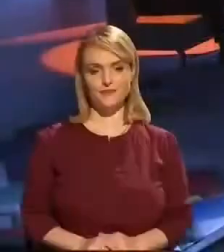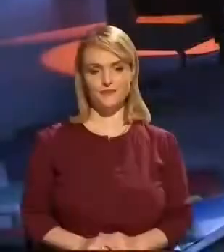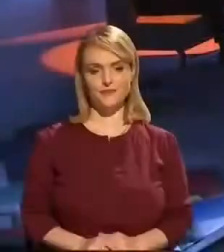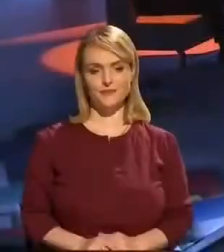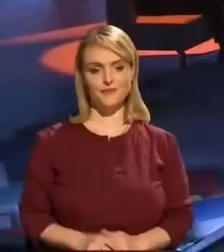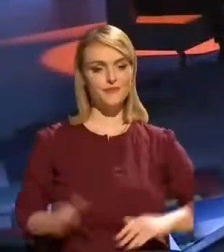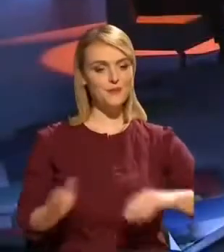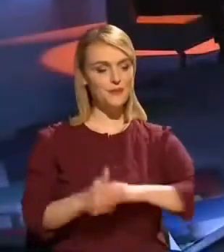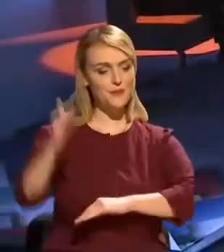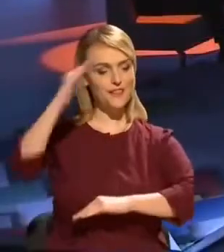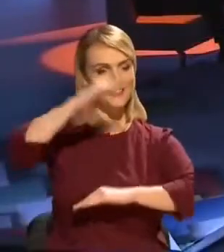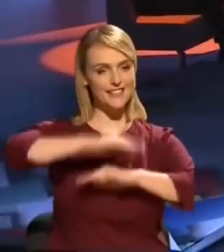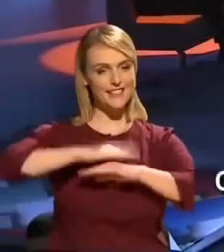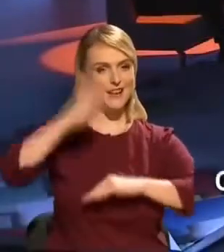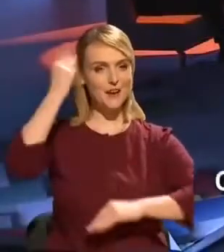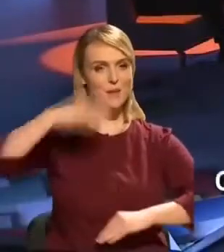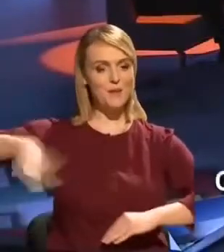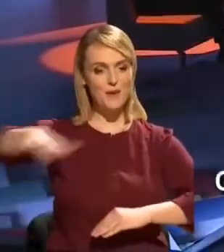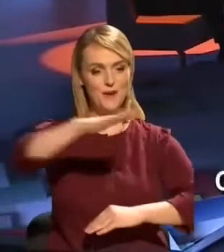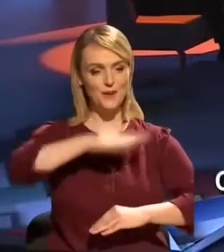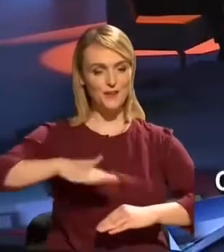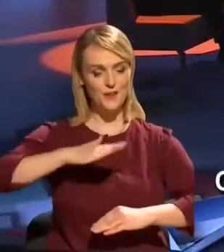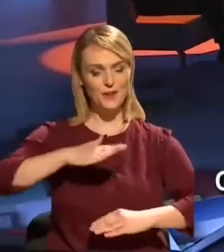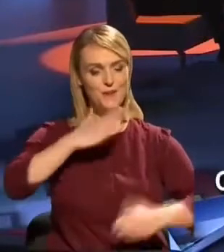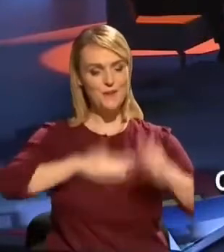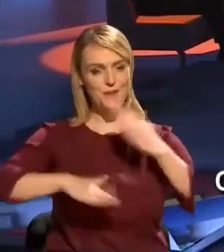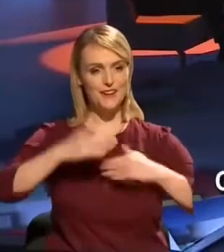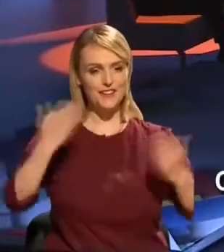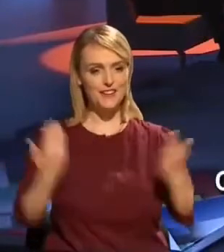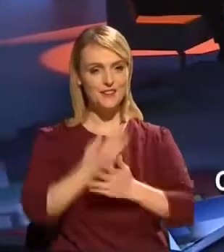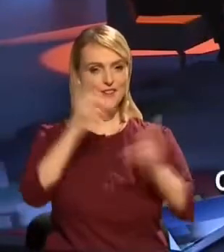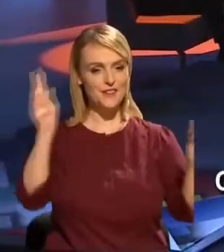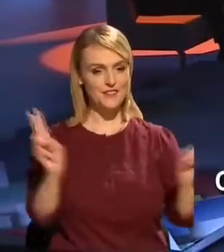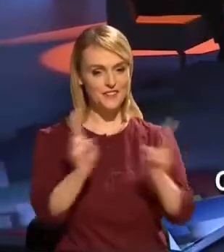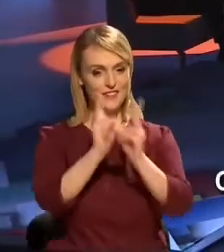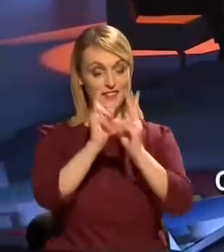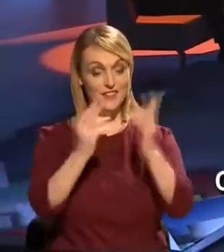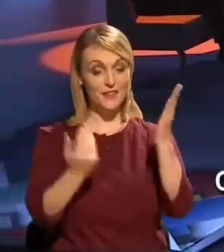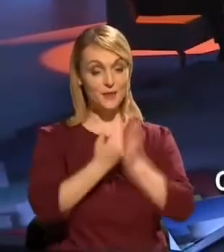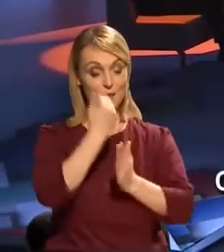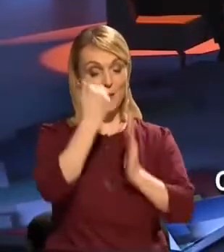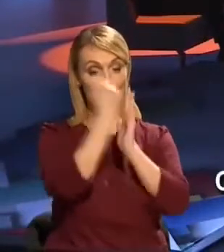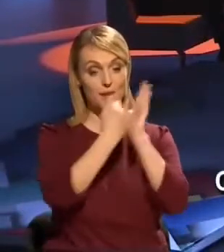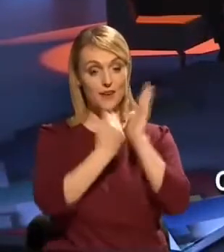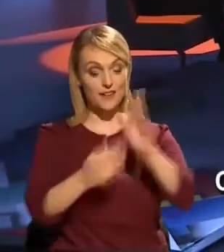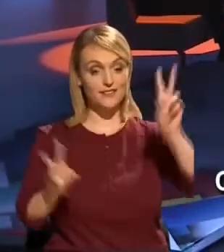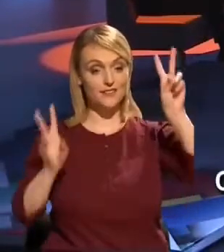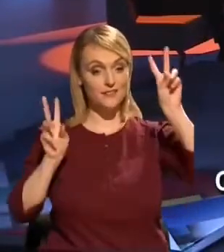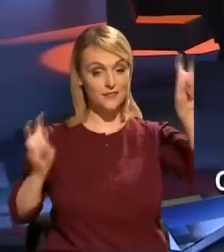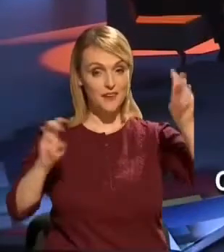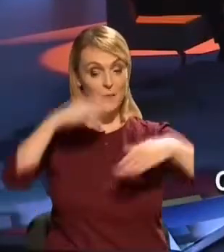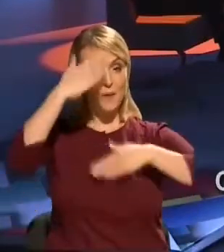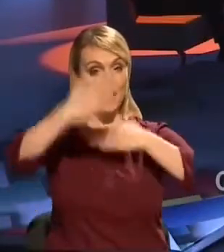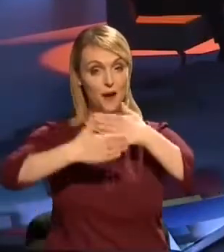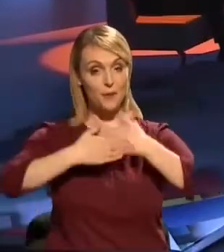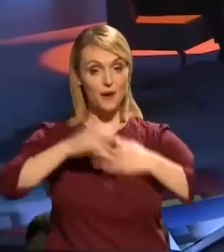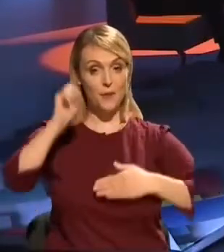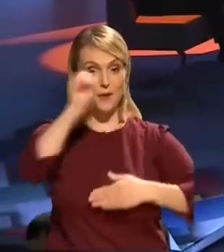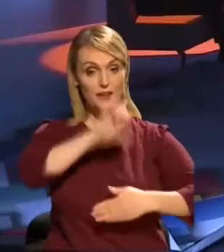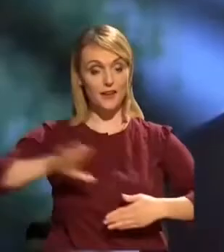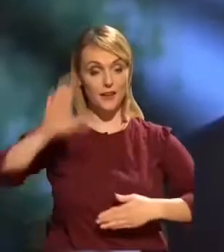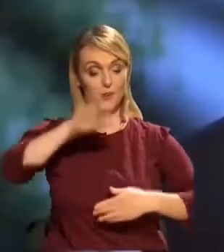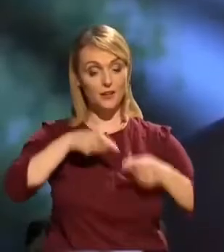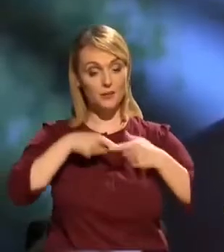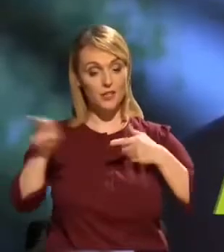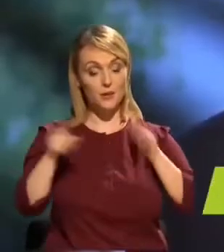Bună seara Moldova și bine v-am regăsit în cadrul unui nou ciclu de emisiuni cu genericul mai aproape de UE. Marcăm